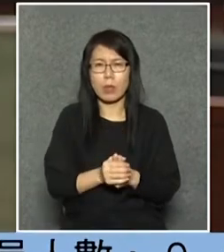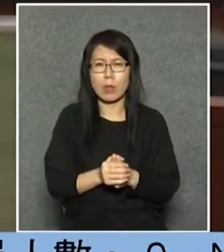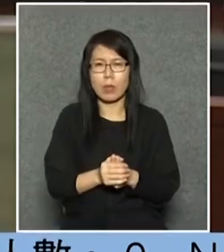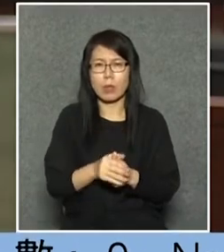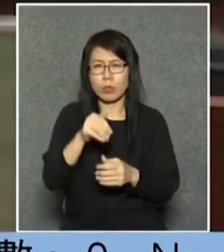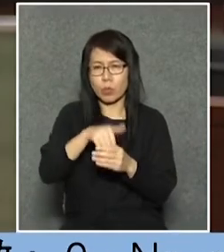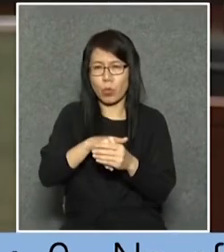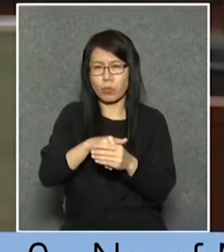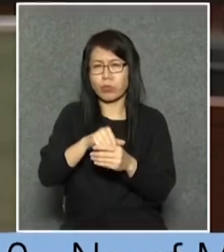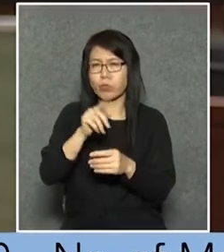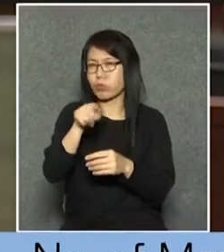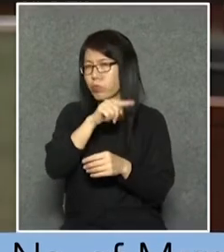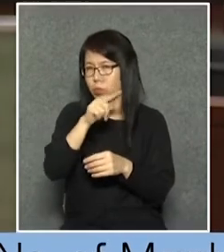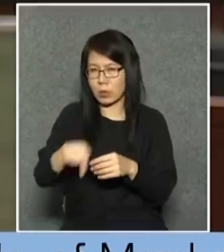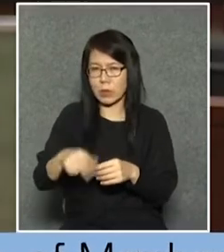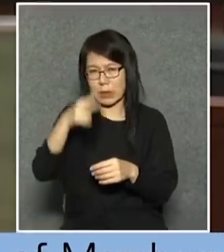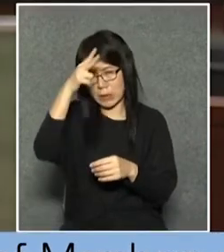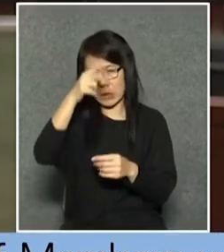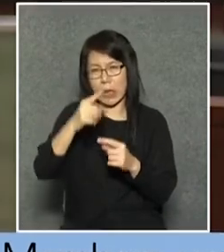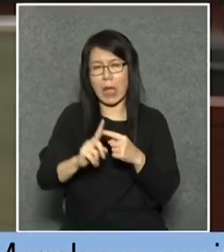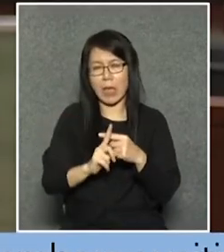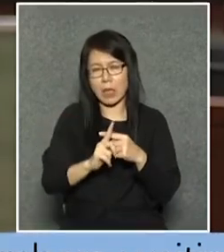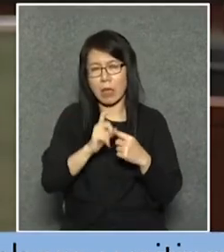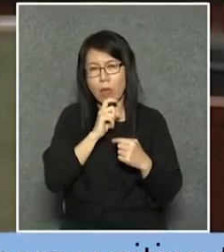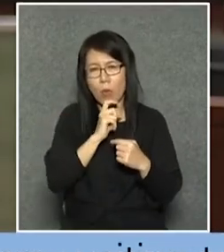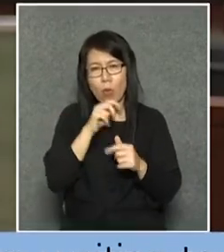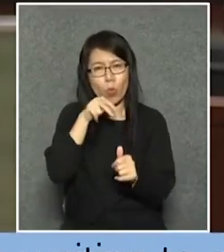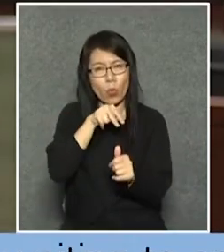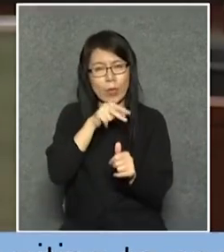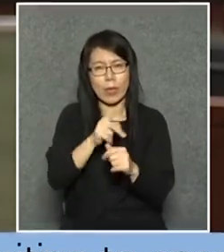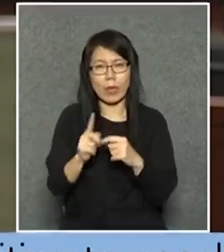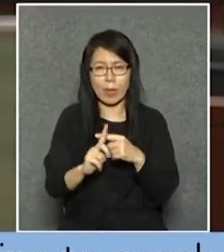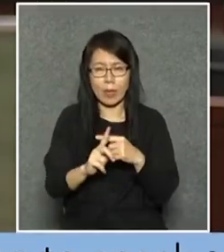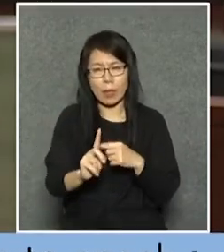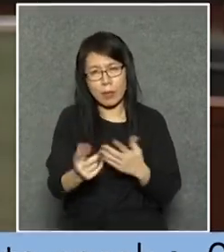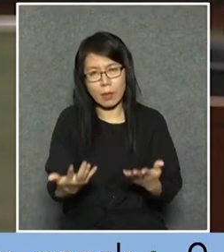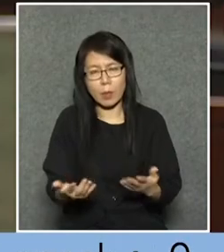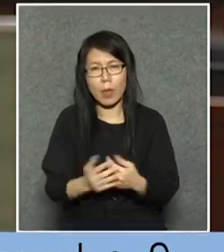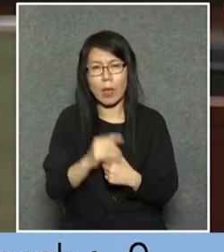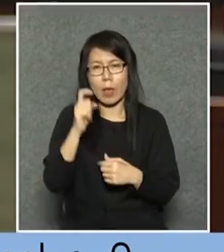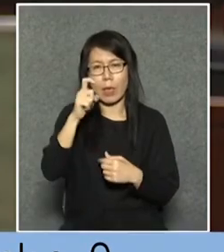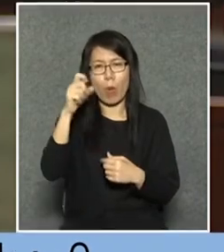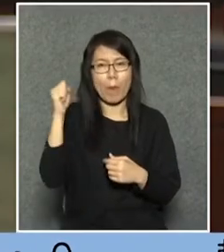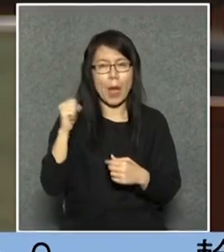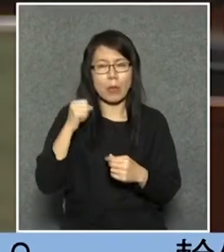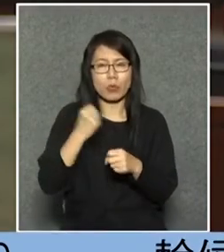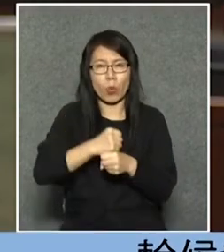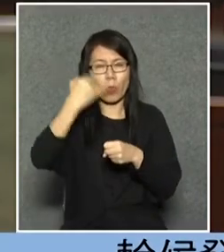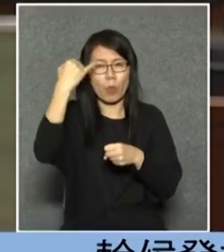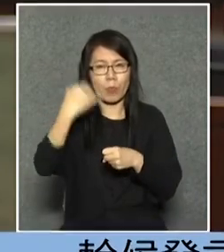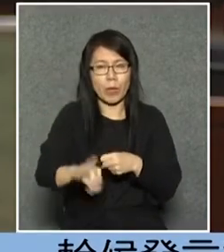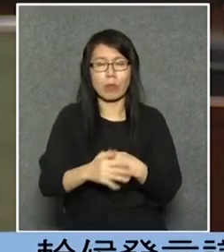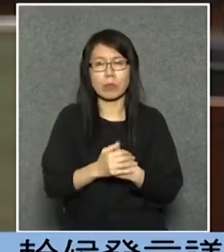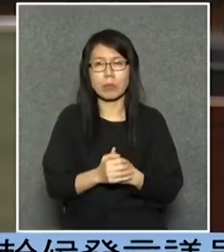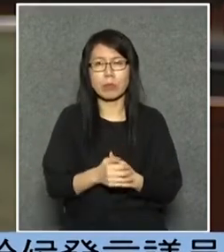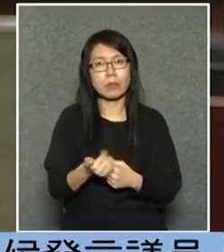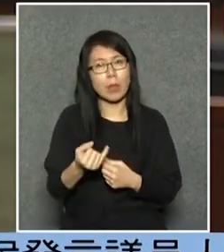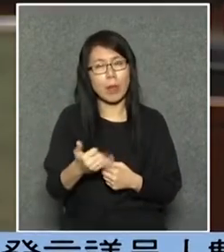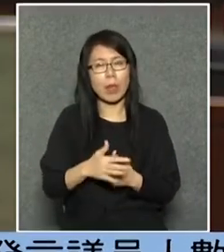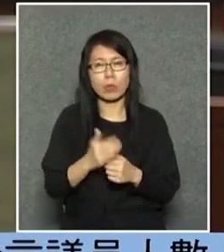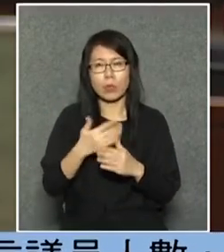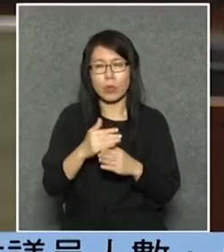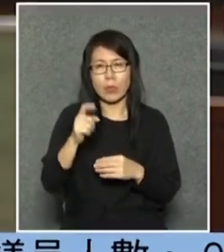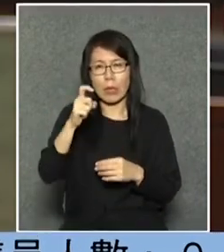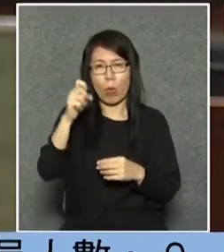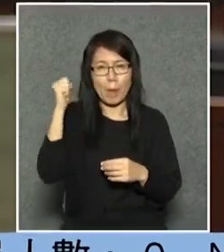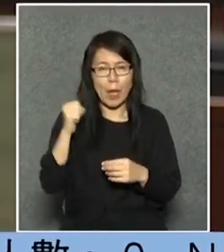這件事必然會產生政治危機一個管理的危機就是怎樣九巴士不能做所以如果九巴士不做